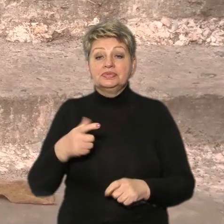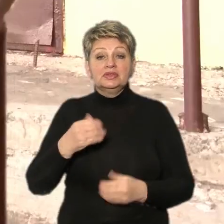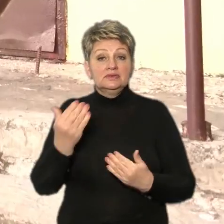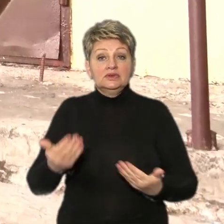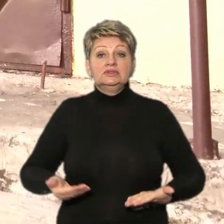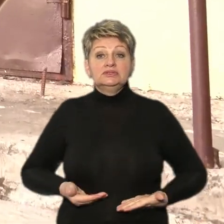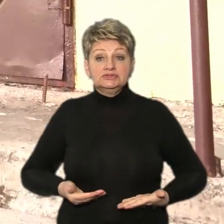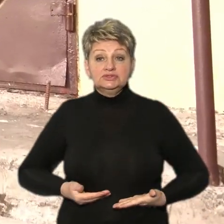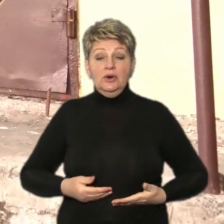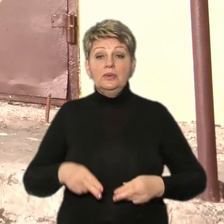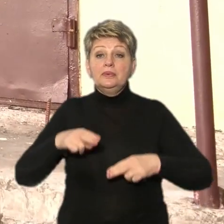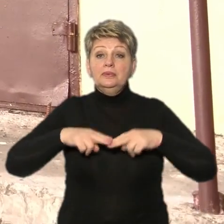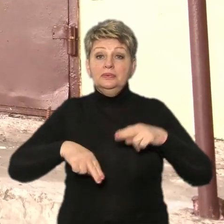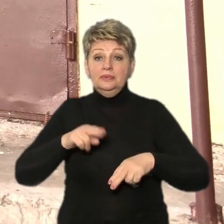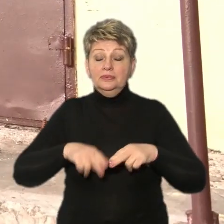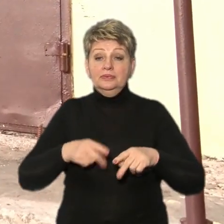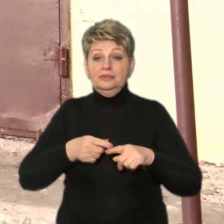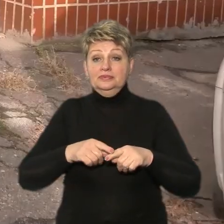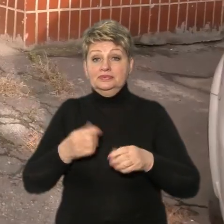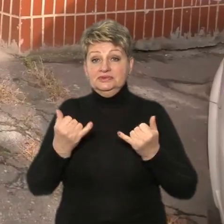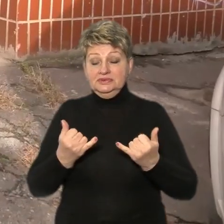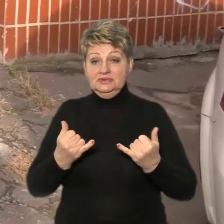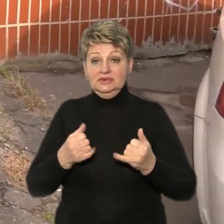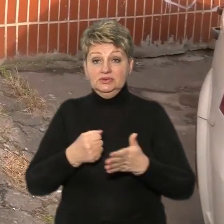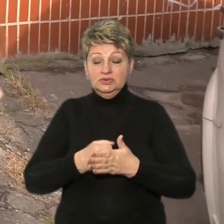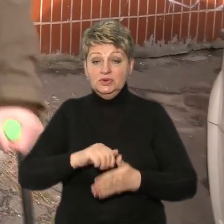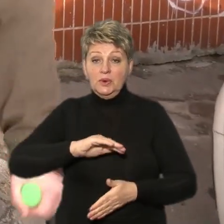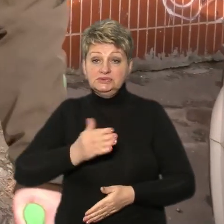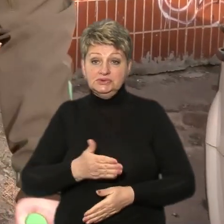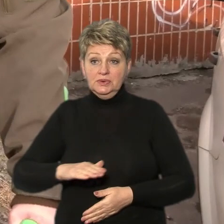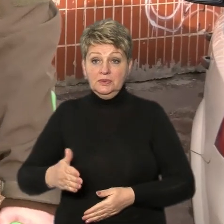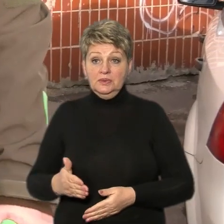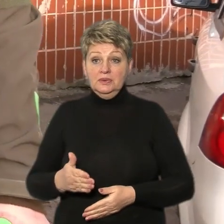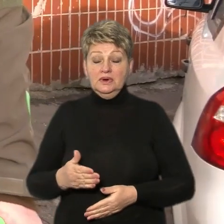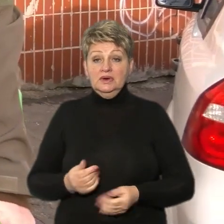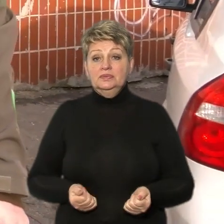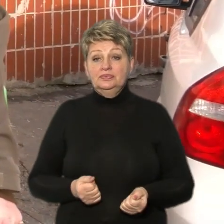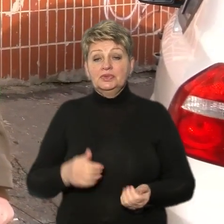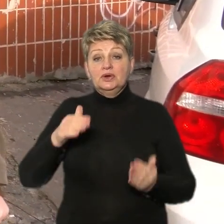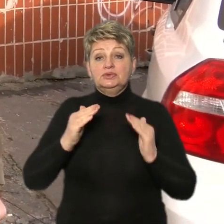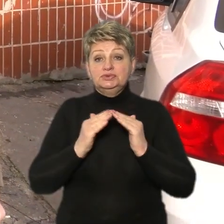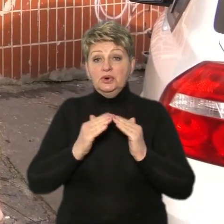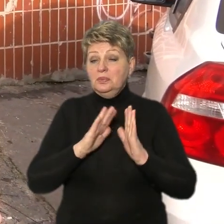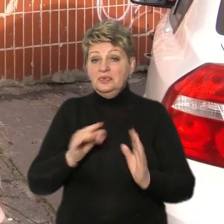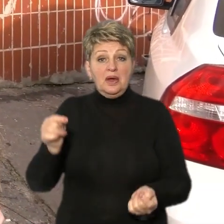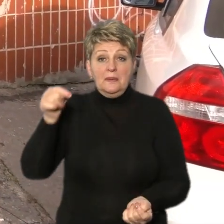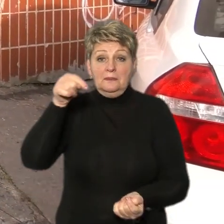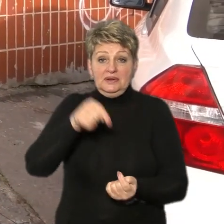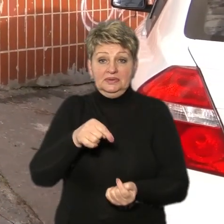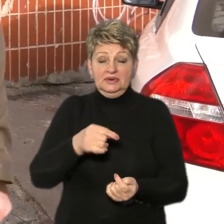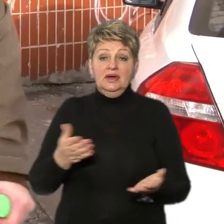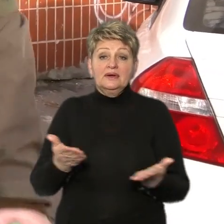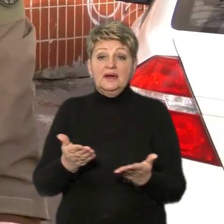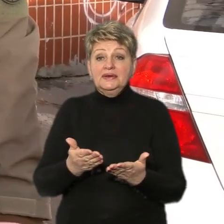Віталій, говорить, прибудували з боку до сходів. Напевно, більше він адаптований під якісь